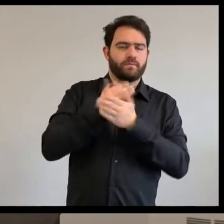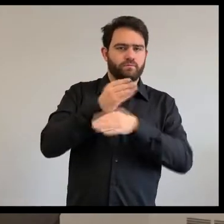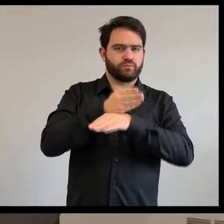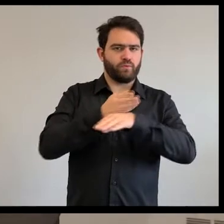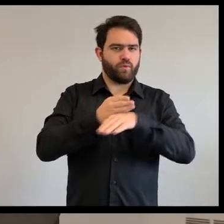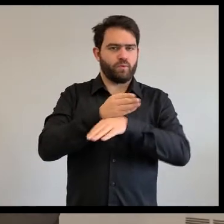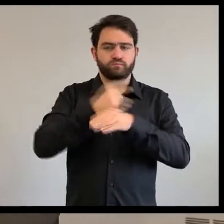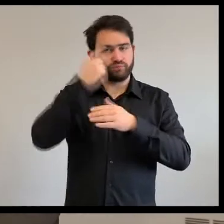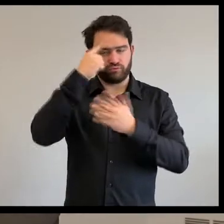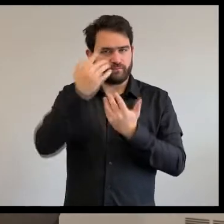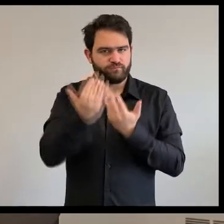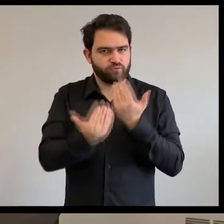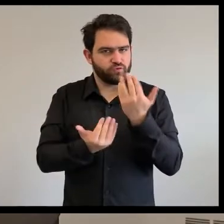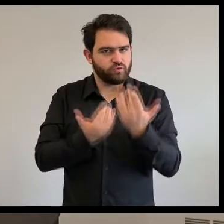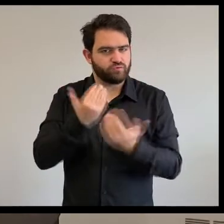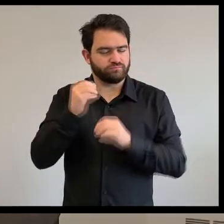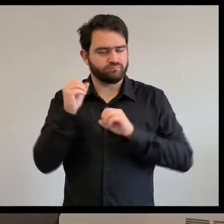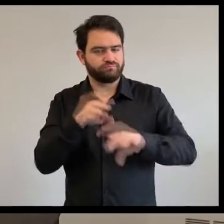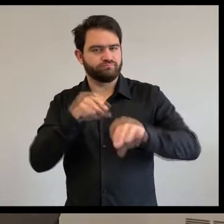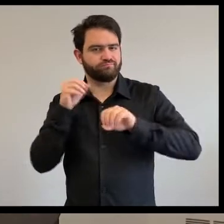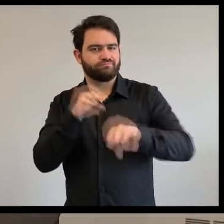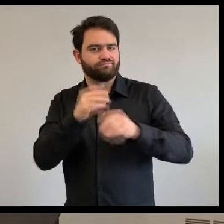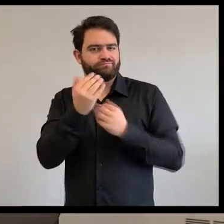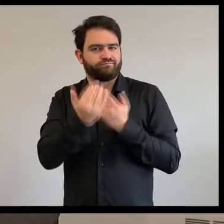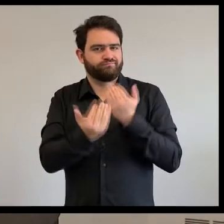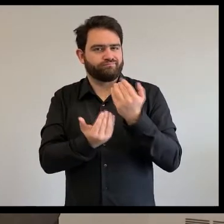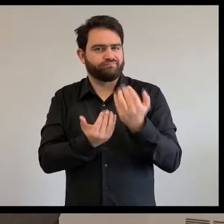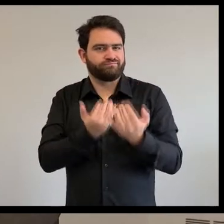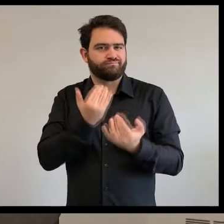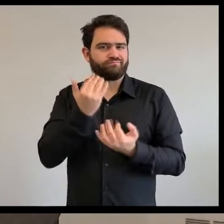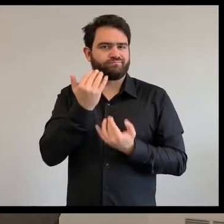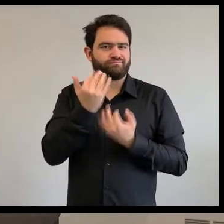jours et la nuit. Et c'est comme ça qu'ils gardent le feu allumé.